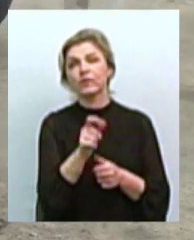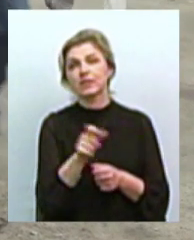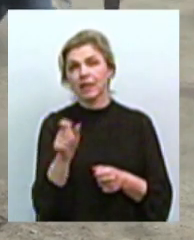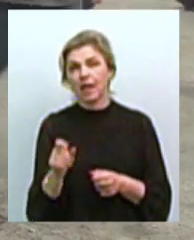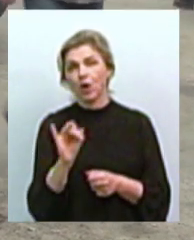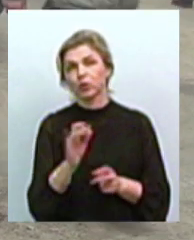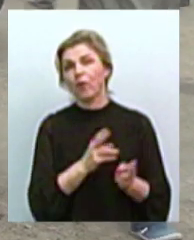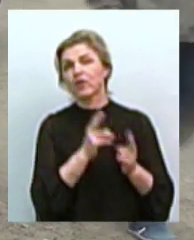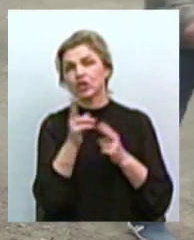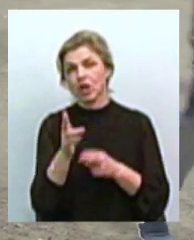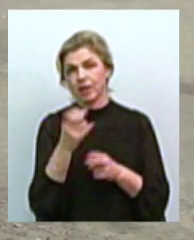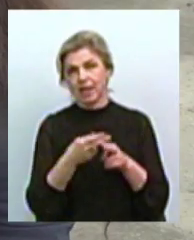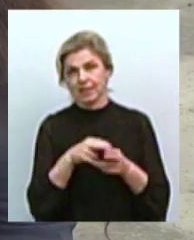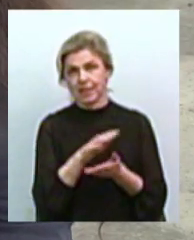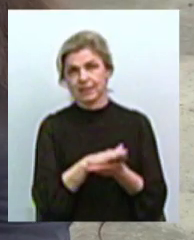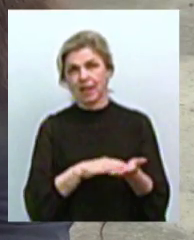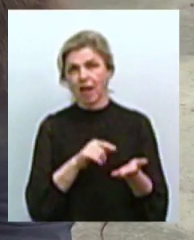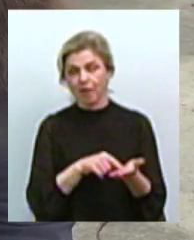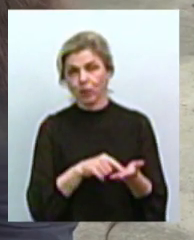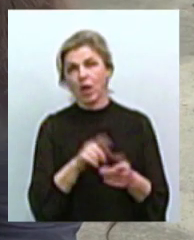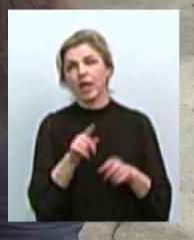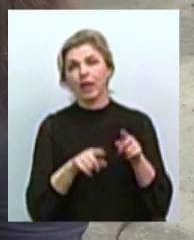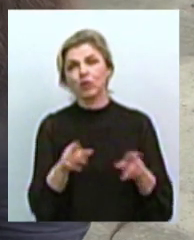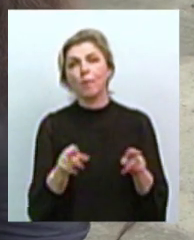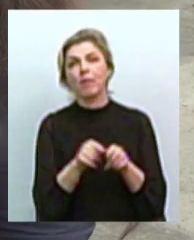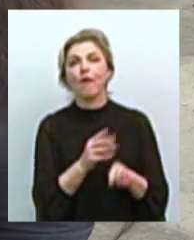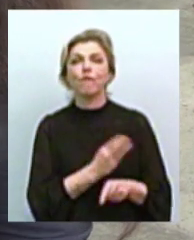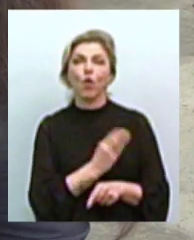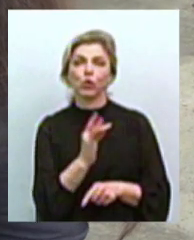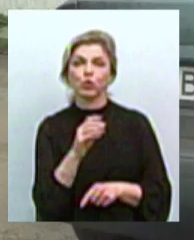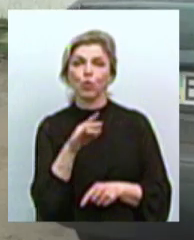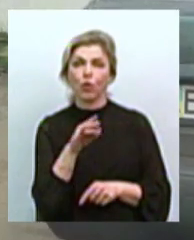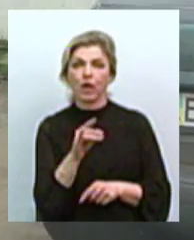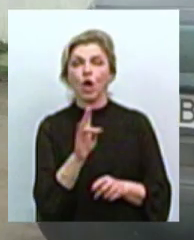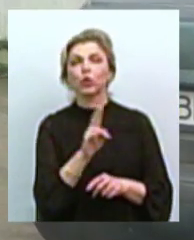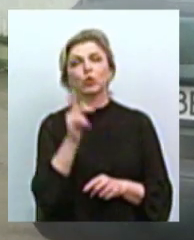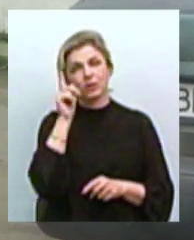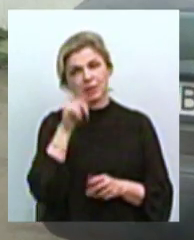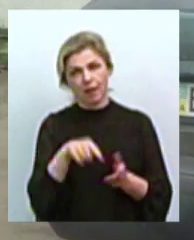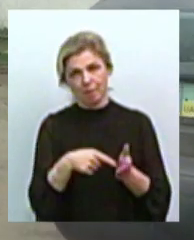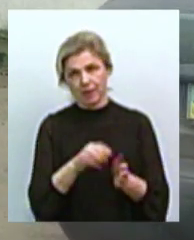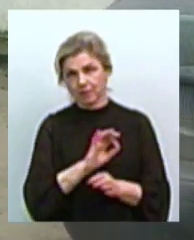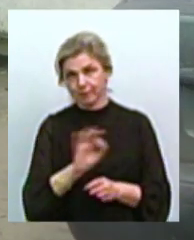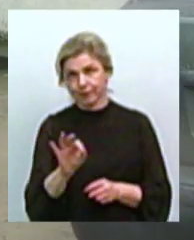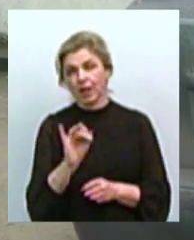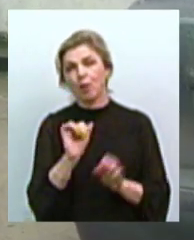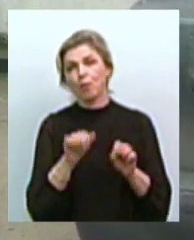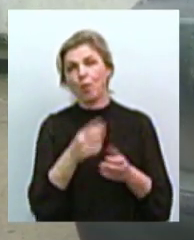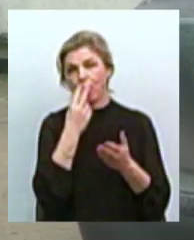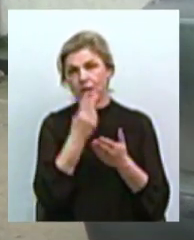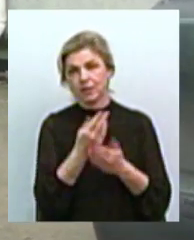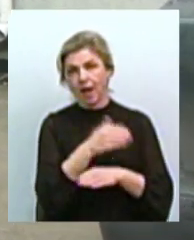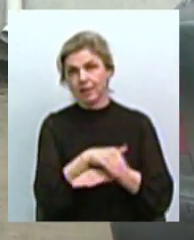заявкам. Іноді вони виїжджають з волонтерами, які знають місто краще, ніж наші ловці, і можуть показати адресу.